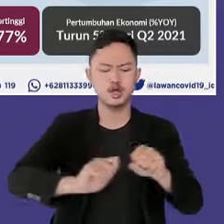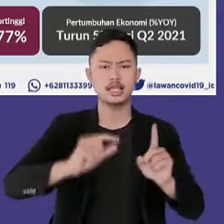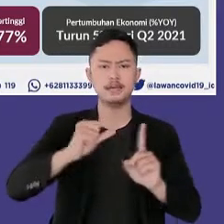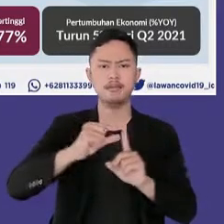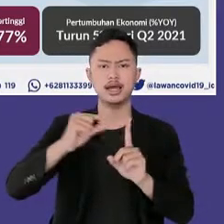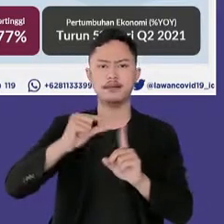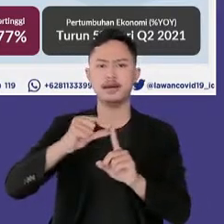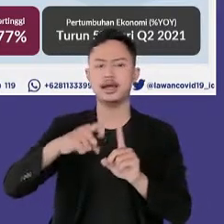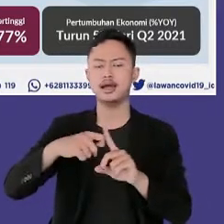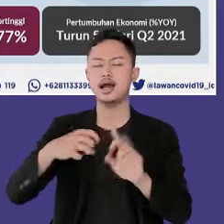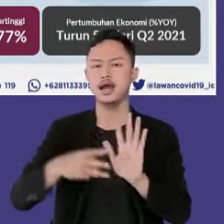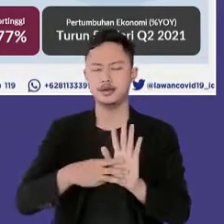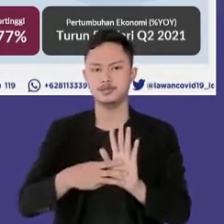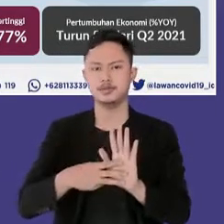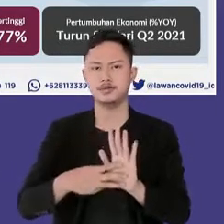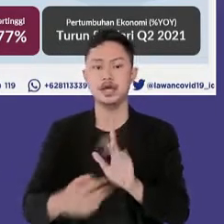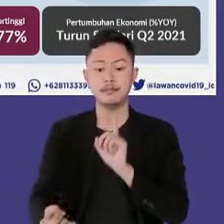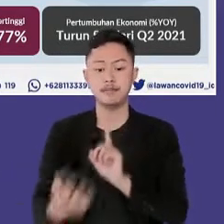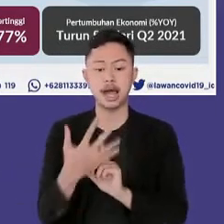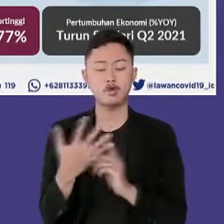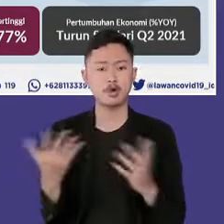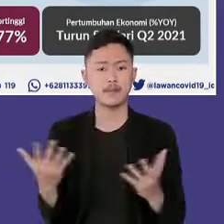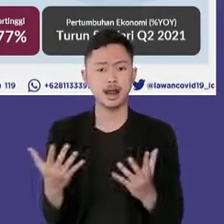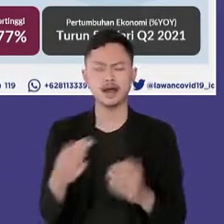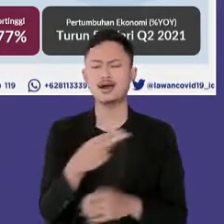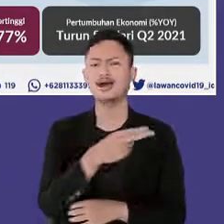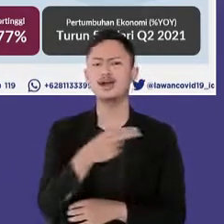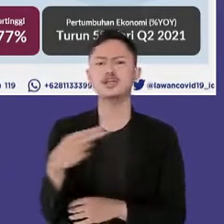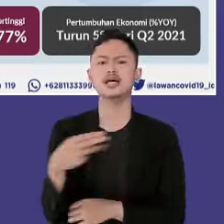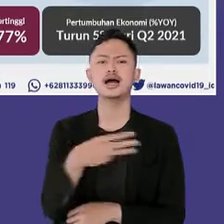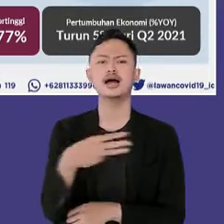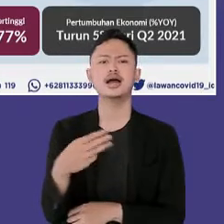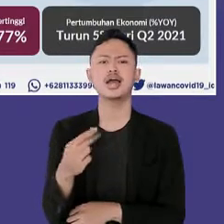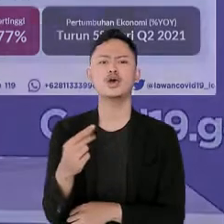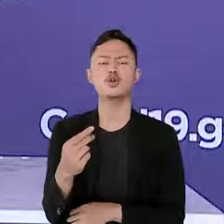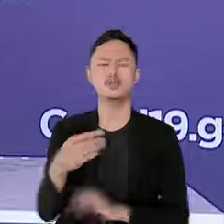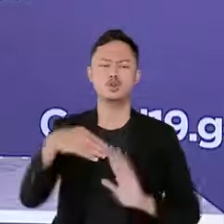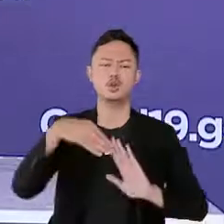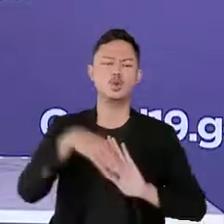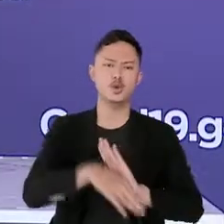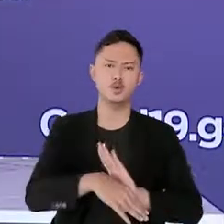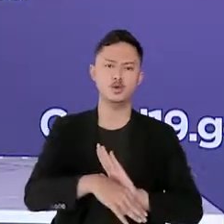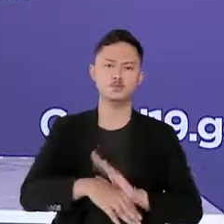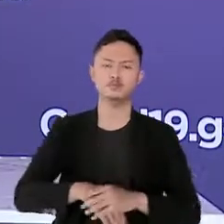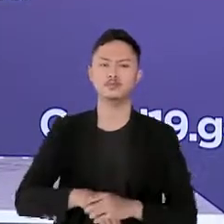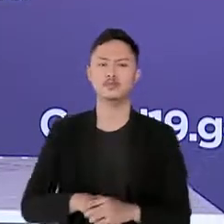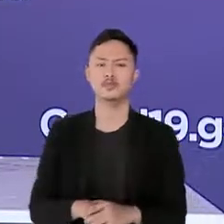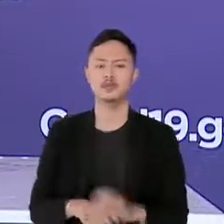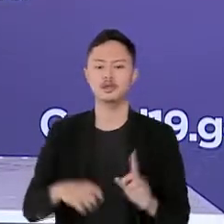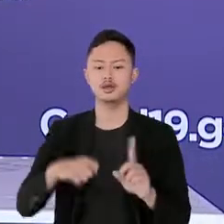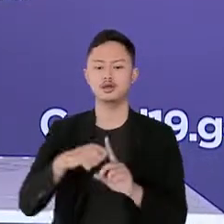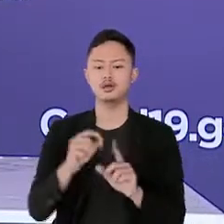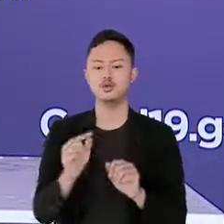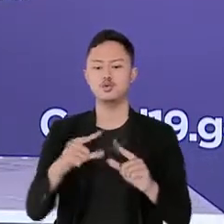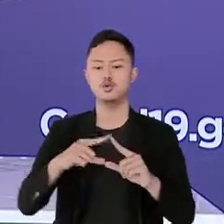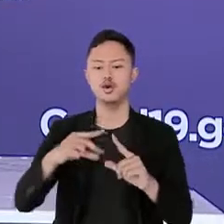yang pada akhirnya mempengaruhi kondisi ekonomi Indonesia pada kuartal ketiga 2021